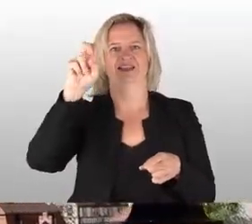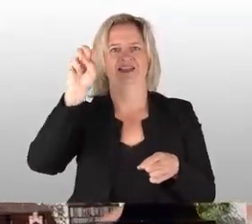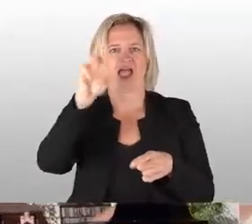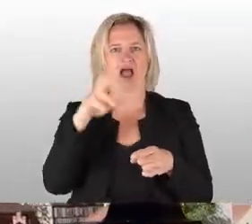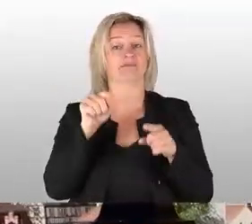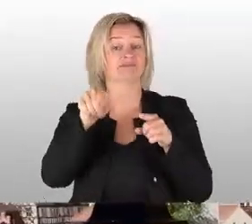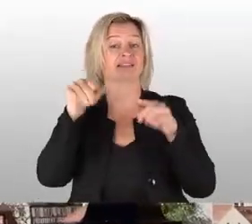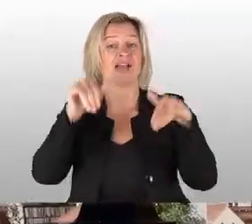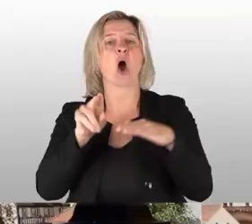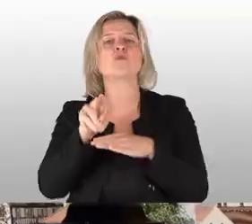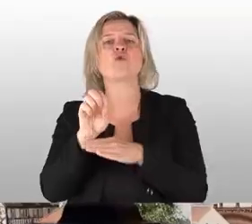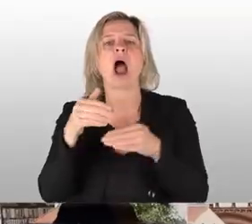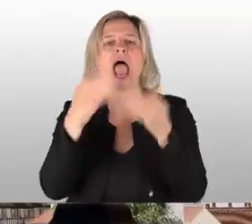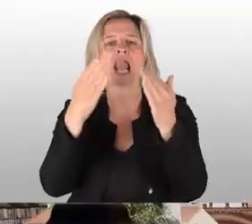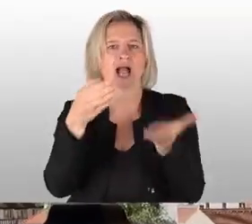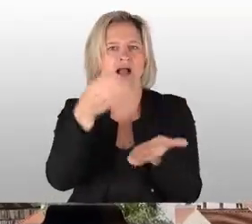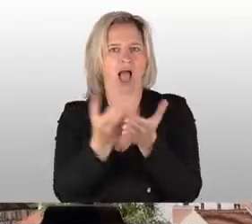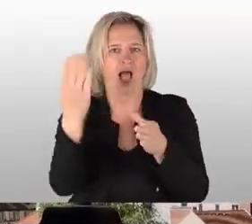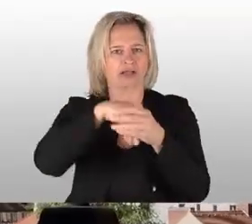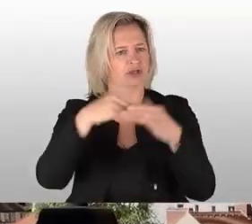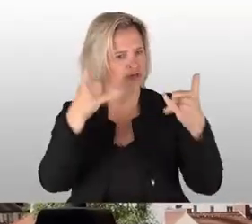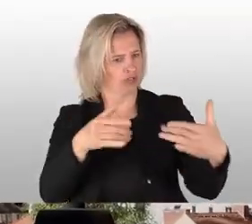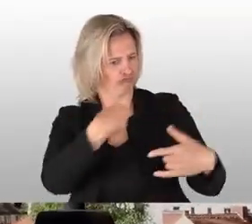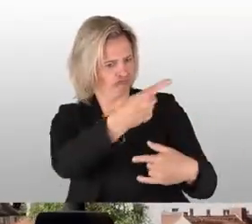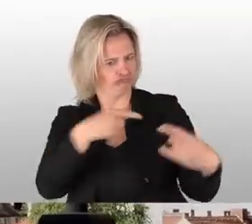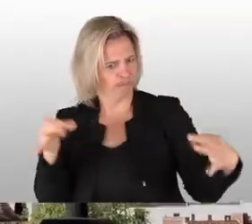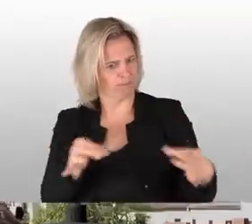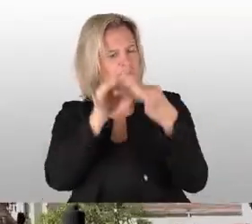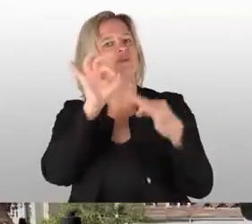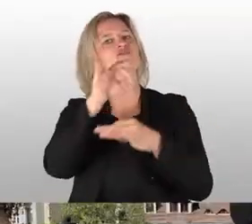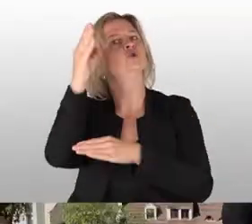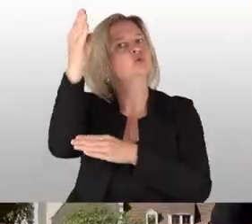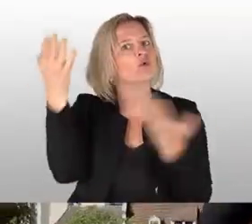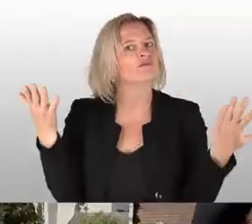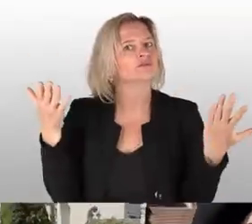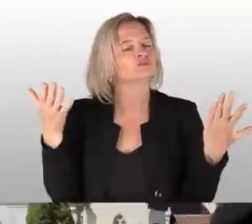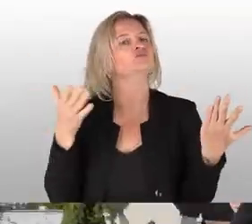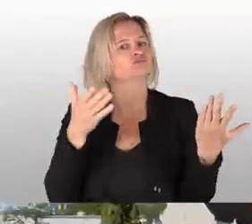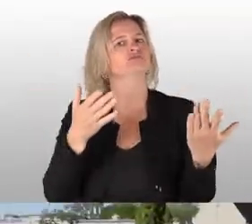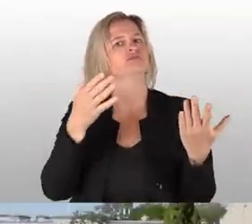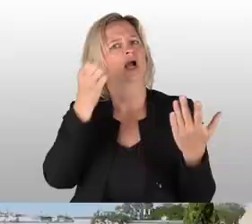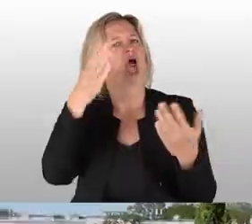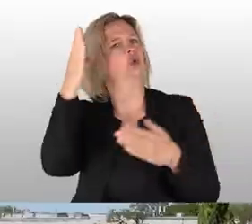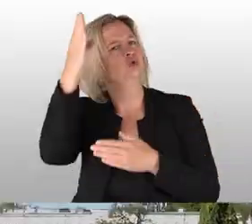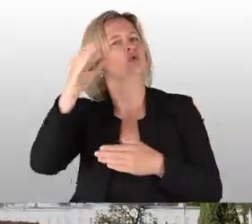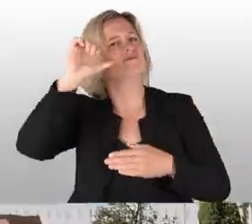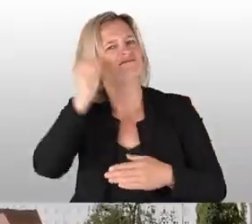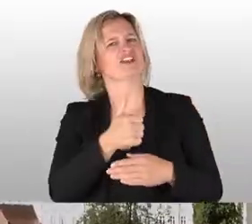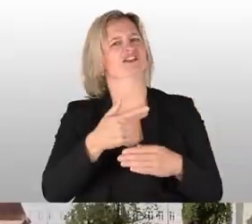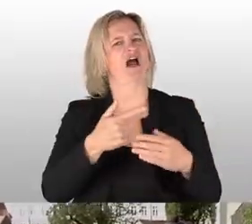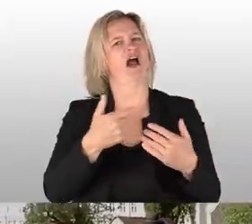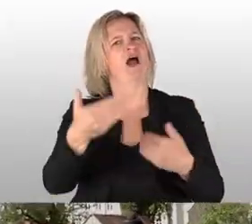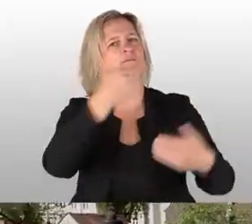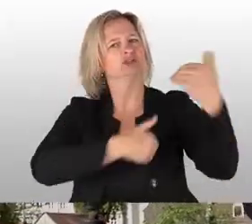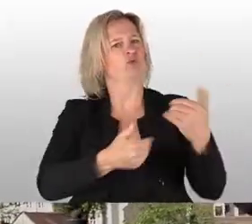haben hier ein schönes Urheil im Glas. Und ich würde sagen, stoßen wir auf die Zukunft an. Auf die Zukunft wieder mit unseren Gästen